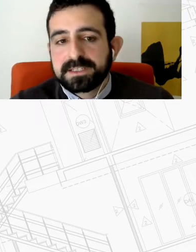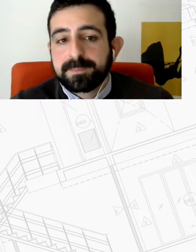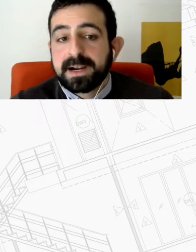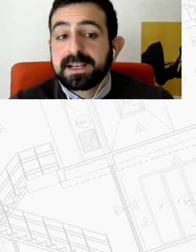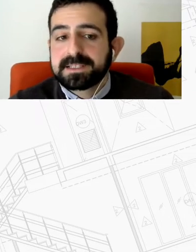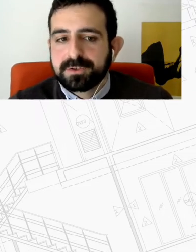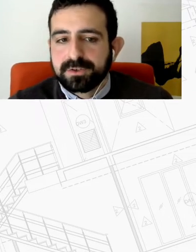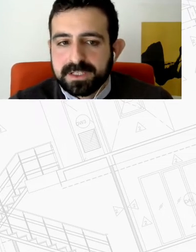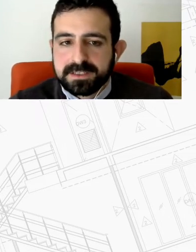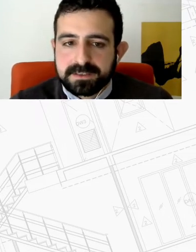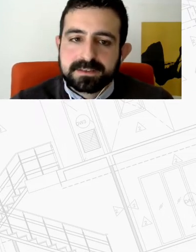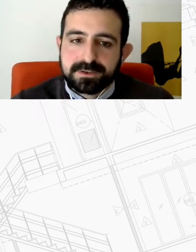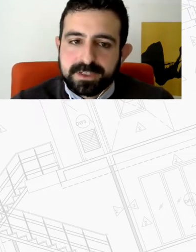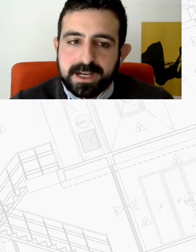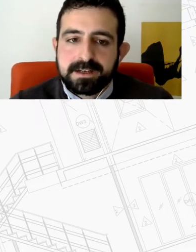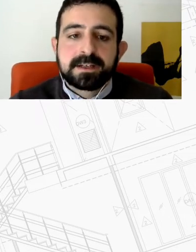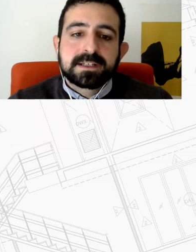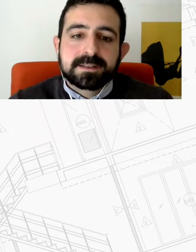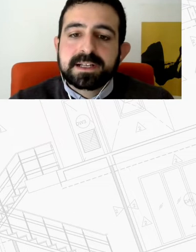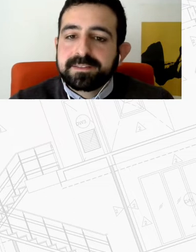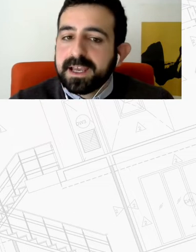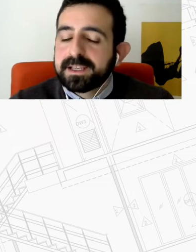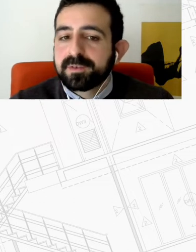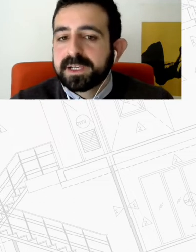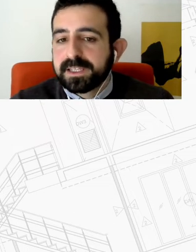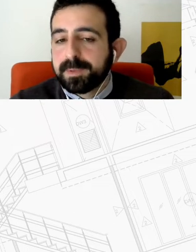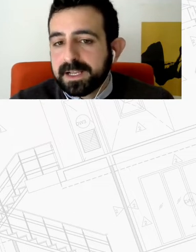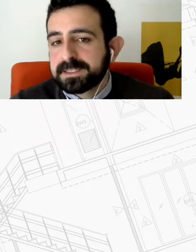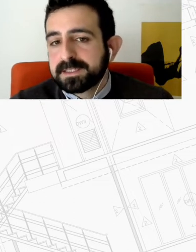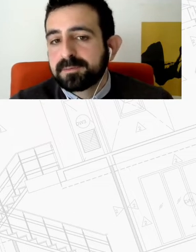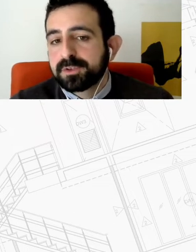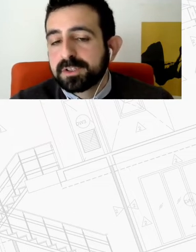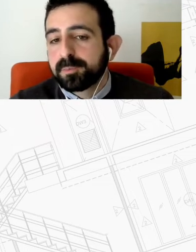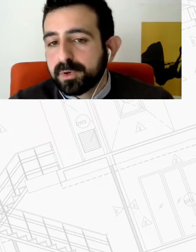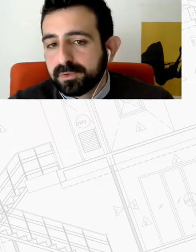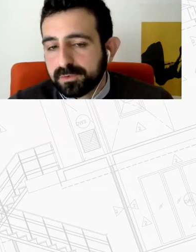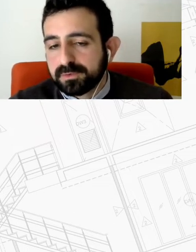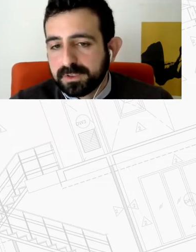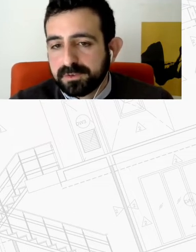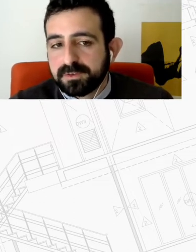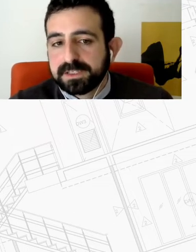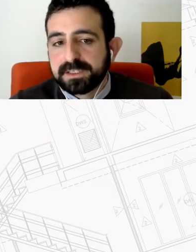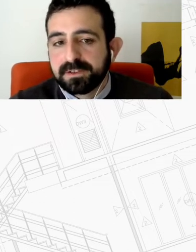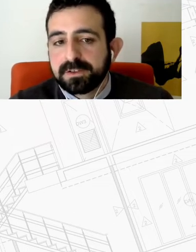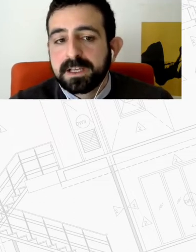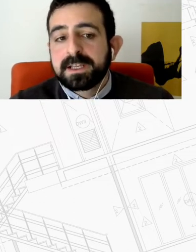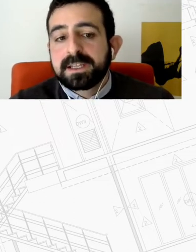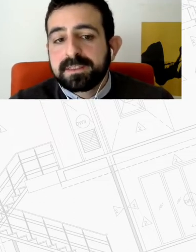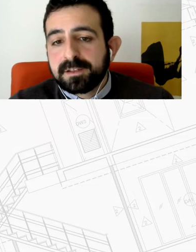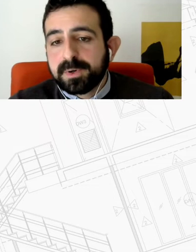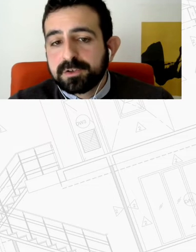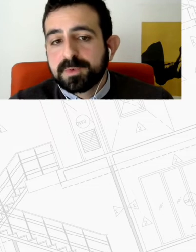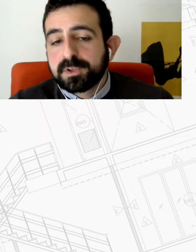διαφορές και παράλληλες ιστορίες ιστορικά στην μια κλειδιά είναι η βεμιχανική επανάσταση για τη δημιουργία των πρώτων κοινωνικών κατοικιών